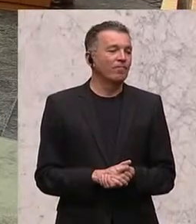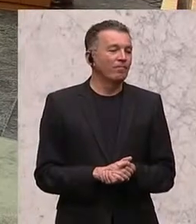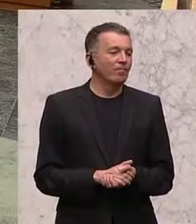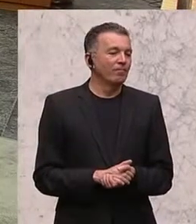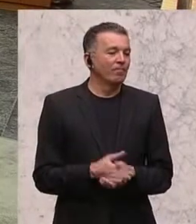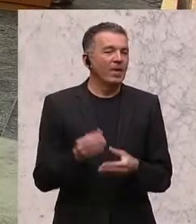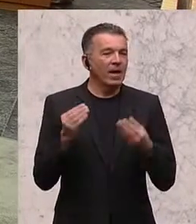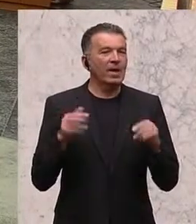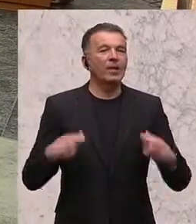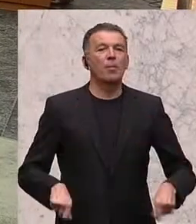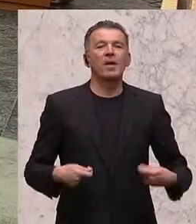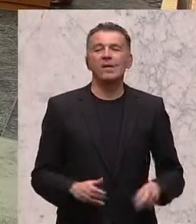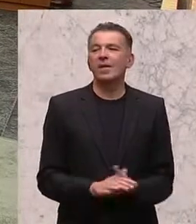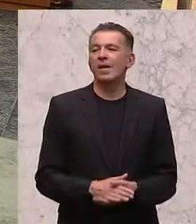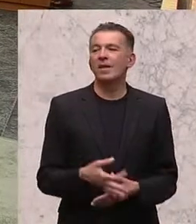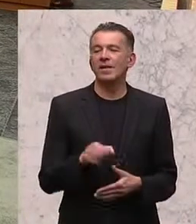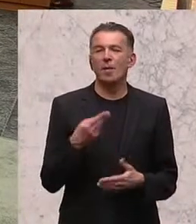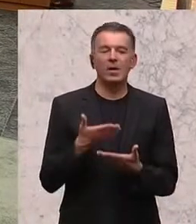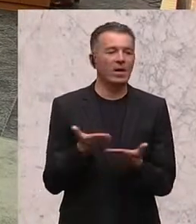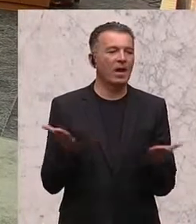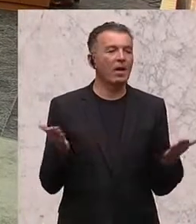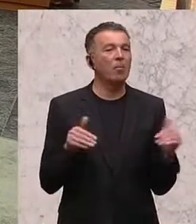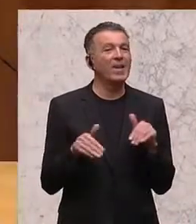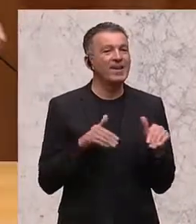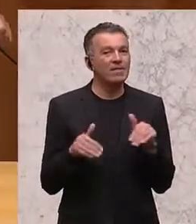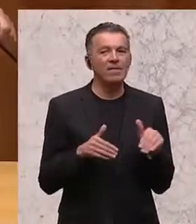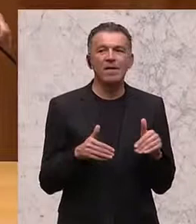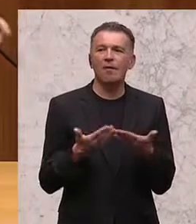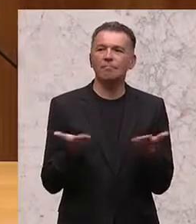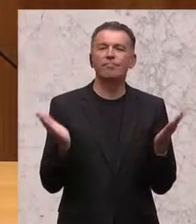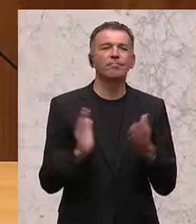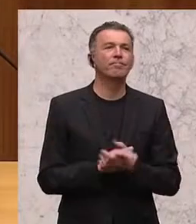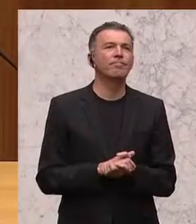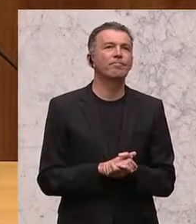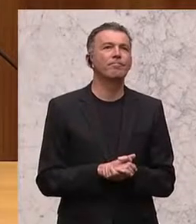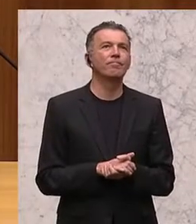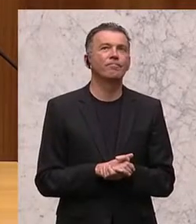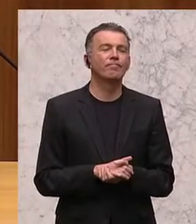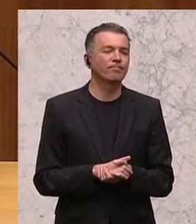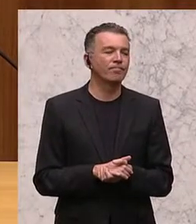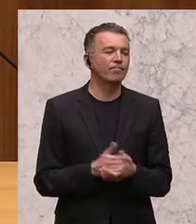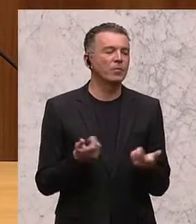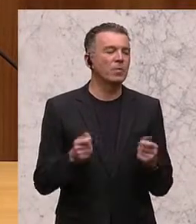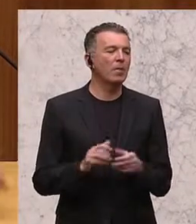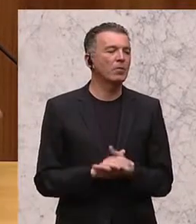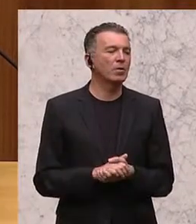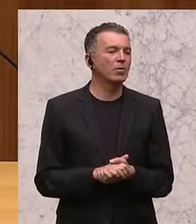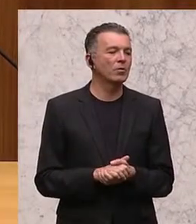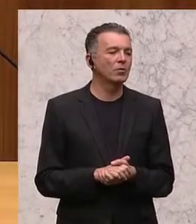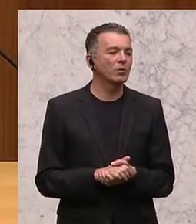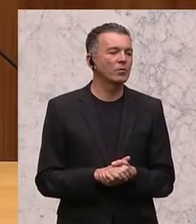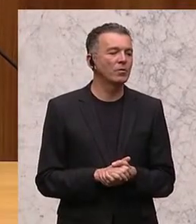Sehr geehrter Herr Präsident, sehr geehrte Damen und Herren Minister, Hohes Haus, zum Abschluss gibt es nur